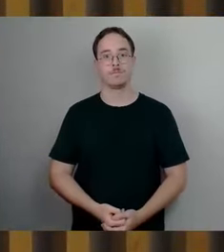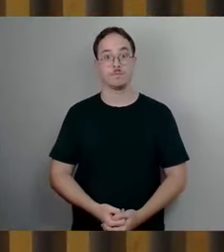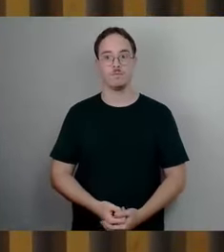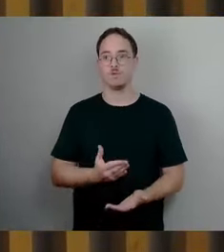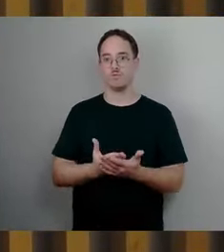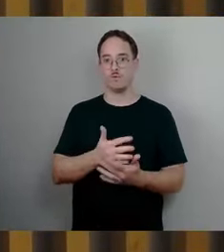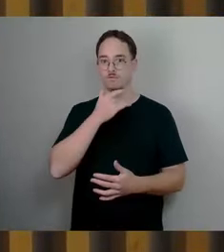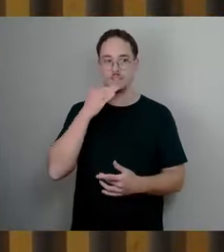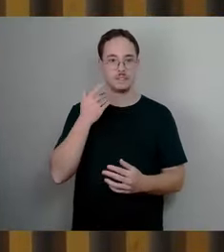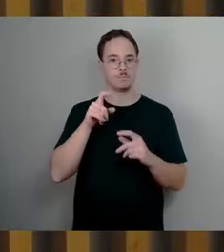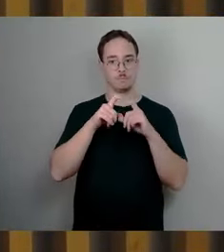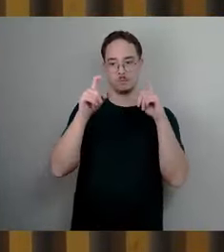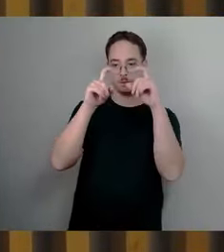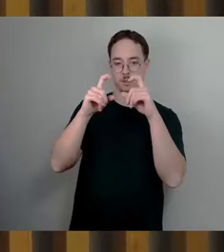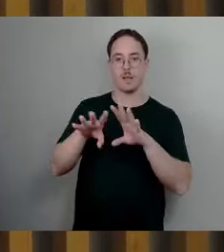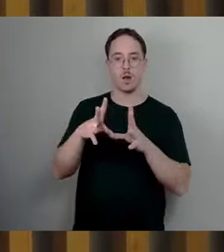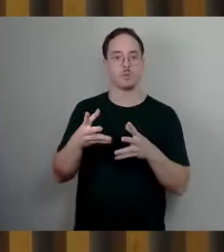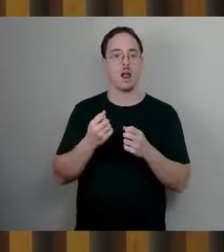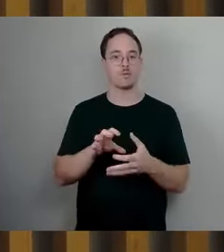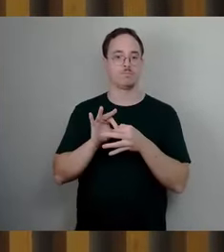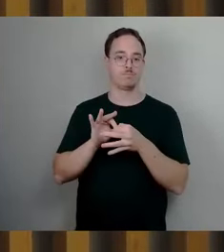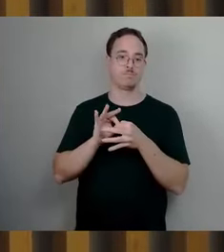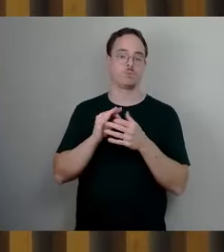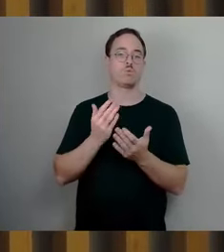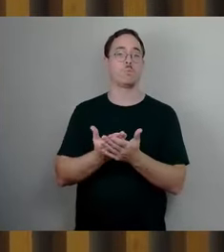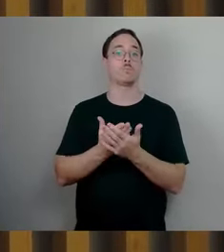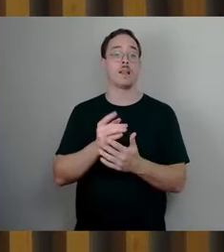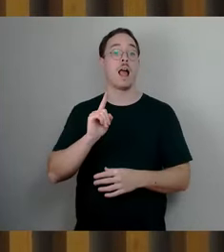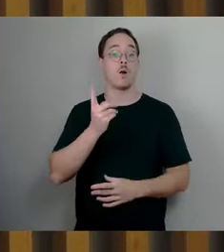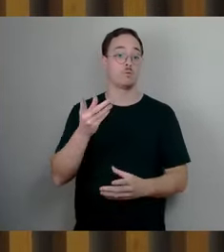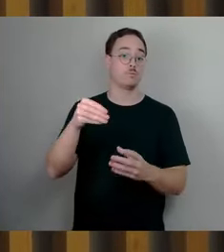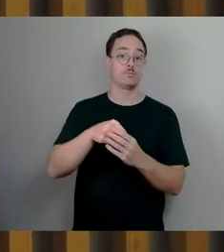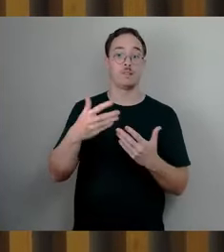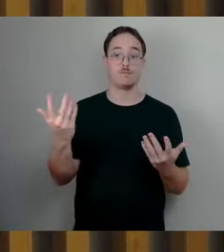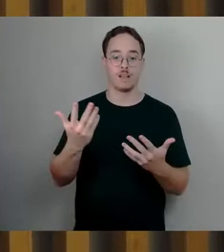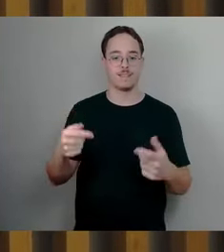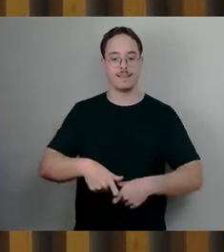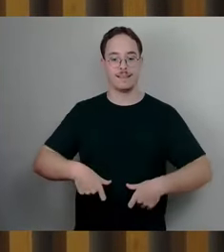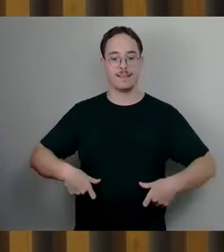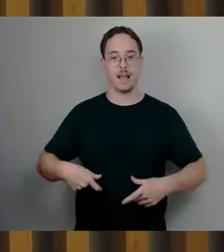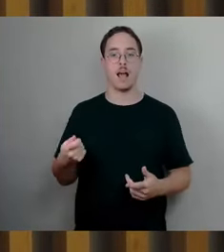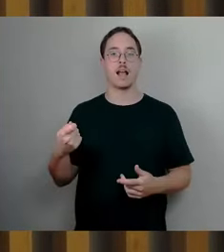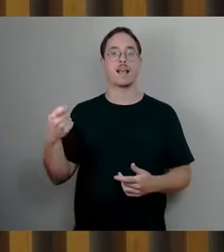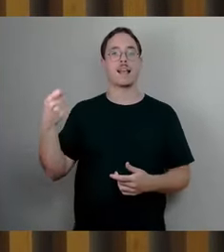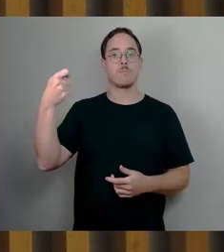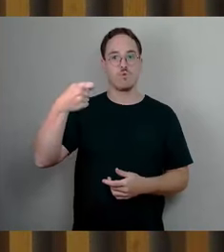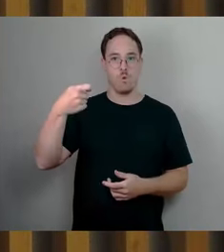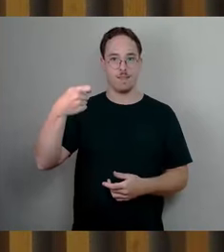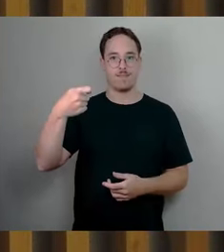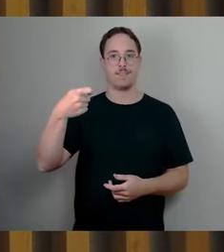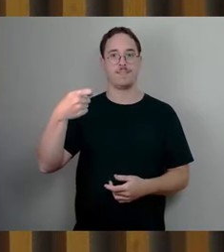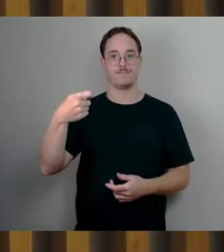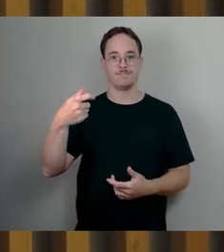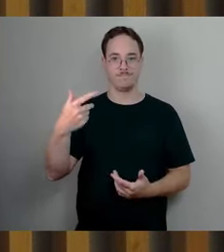aber auch die Überlegung im Raum, die Kita-Gebühren in der Landeshauptstadt zu erhöhen, was ja insbesondere Eltern mit unteren und mittleren